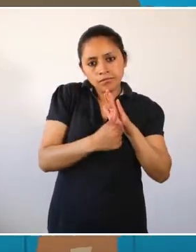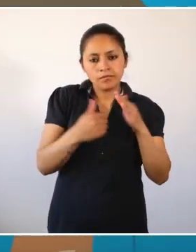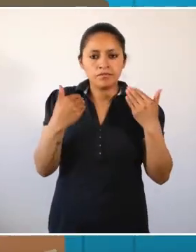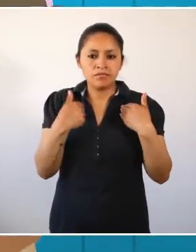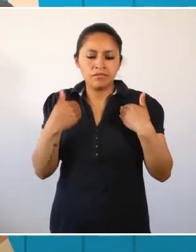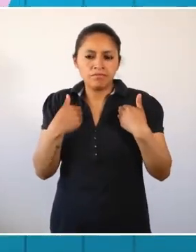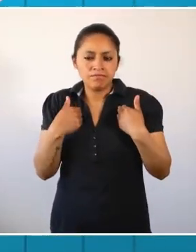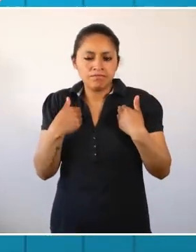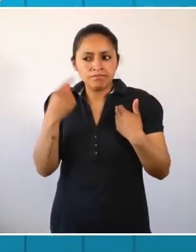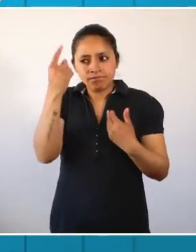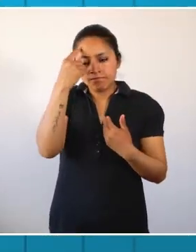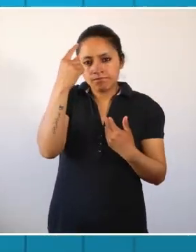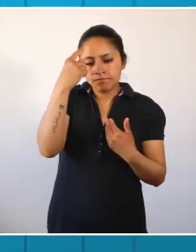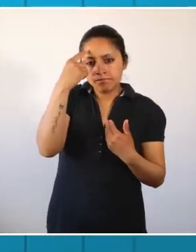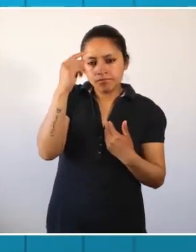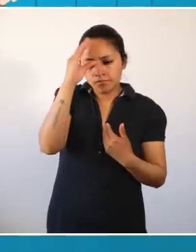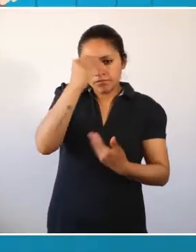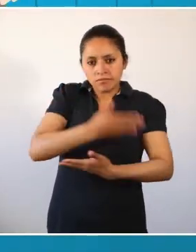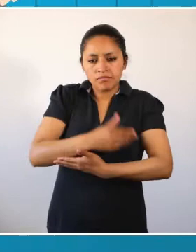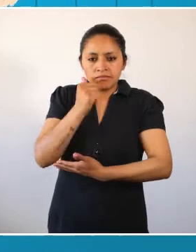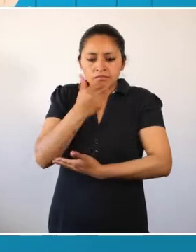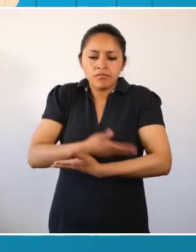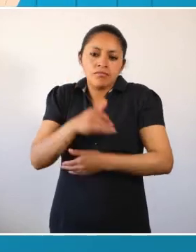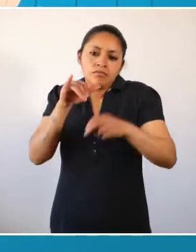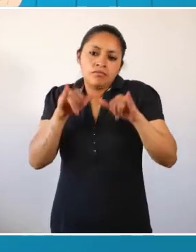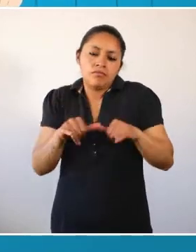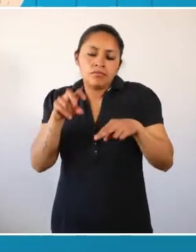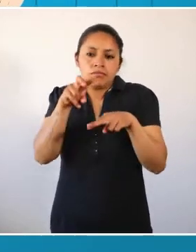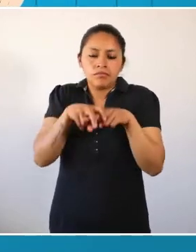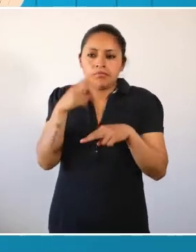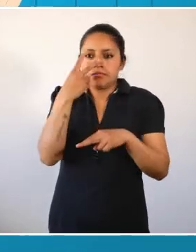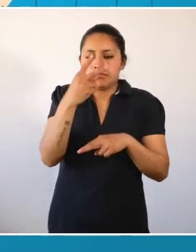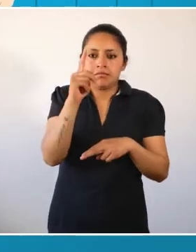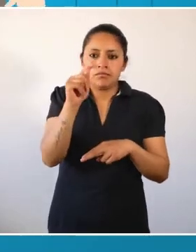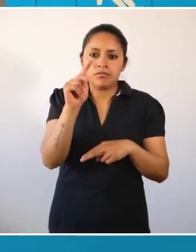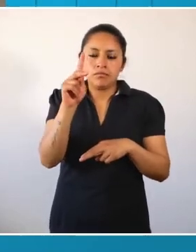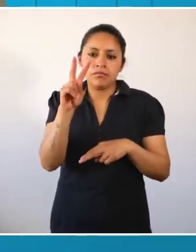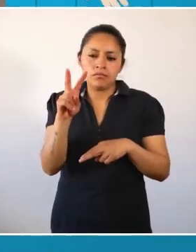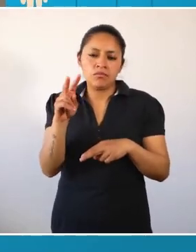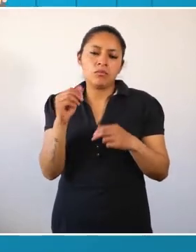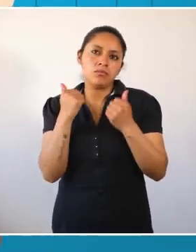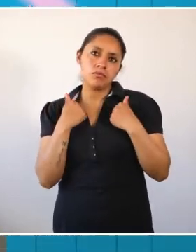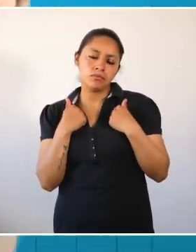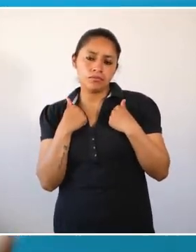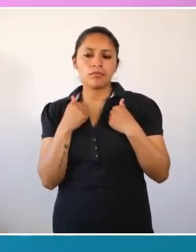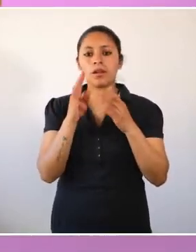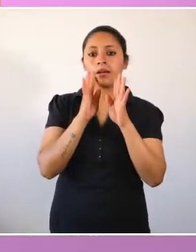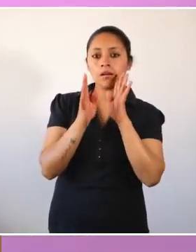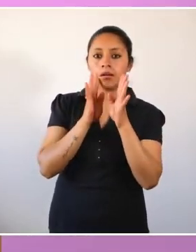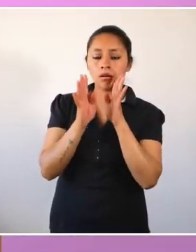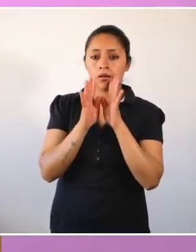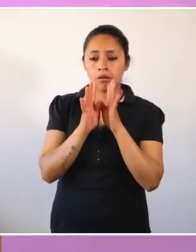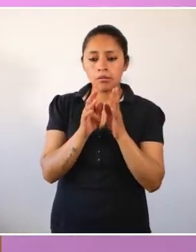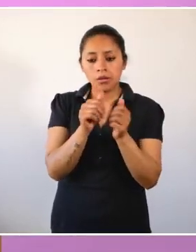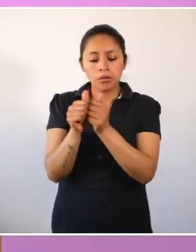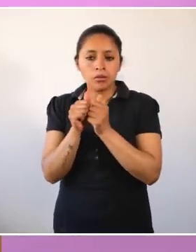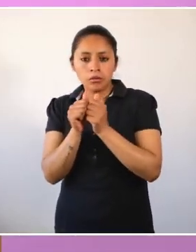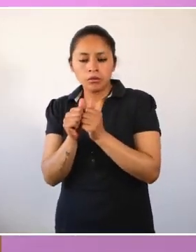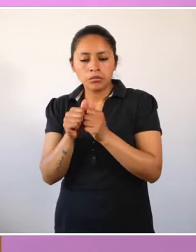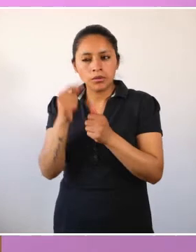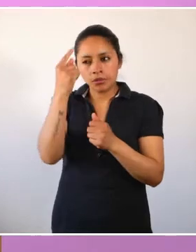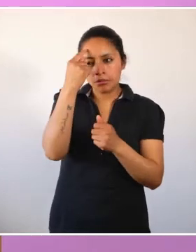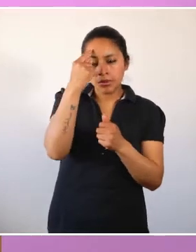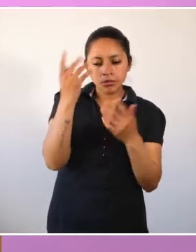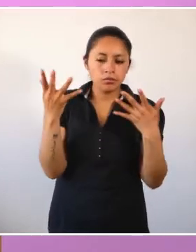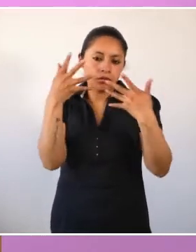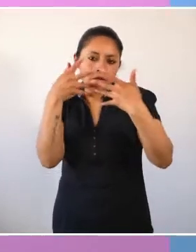manas hake na ju. Televisyon ya ta kawaspa, ni taksiri spalya kashanankuta. Pa ikunawan parlana, wasipi, organiza